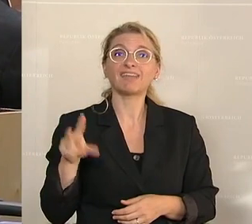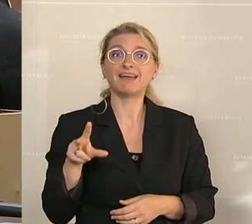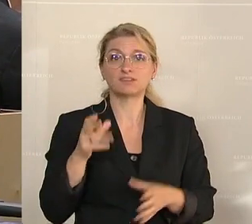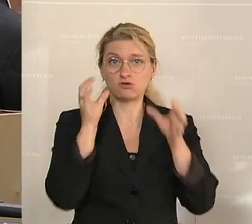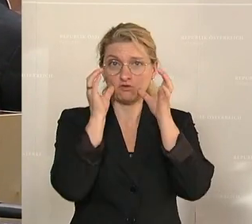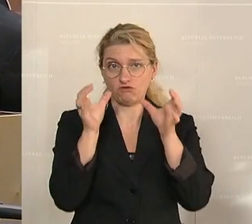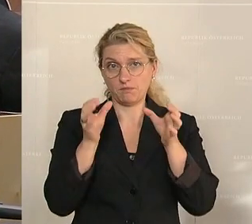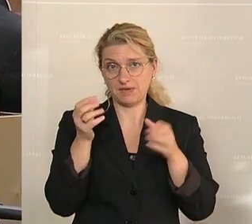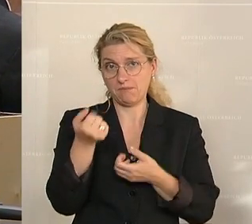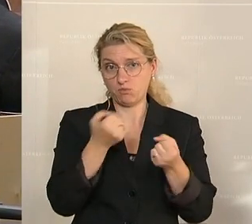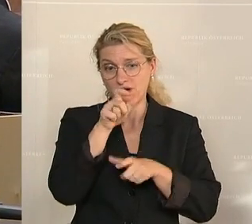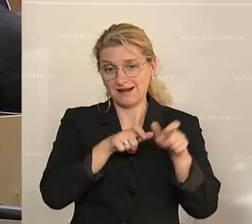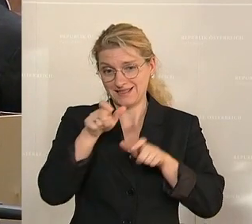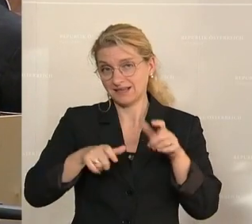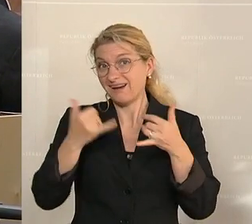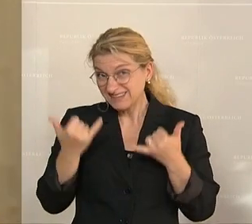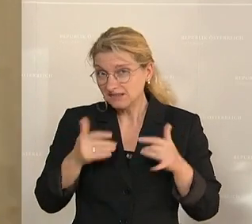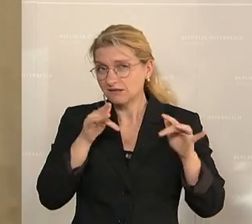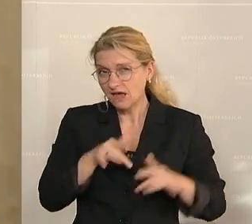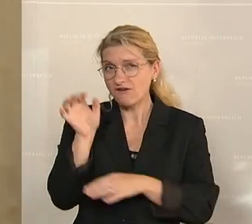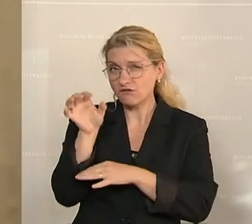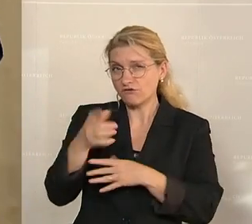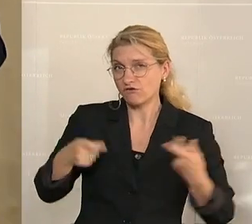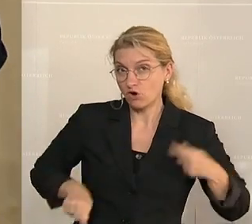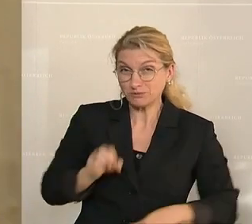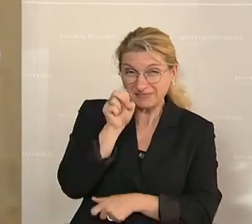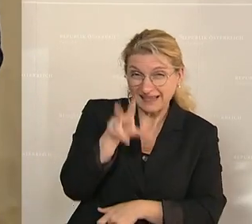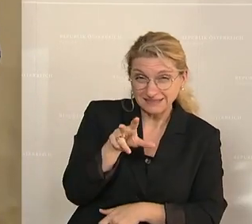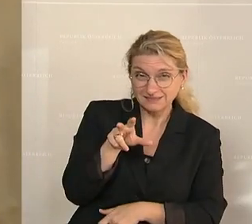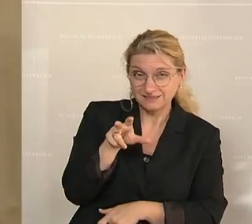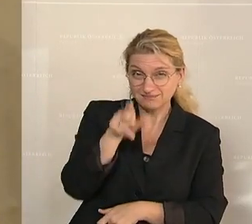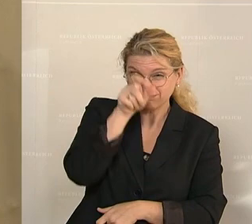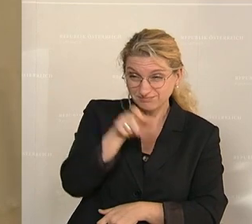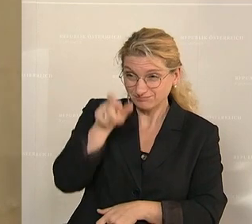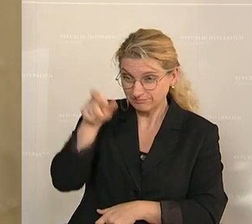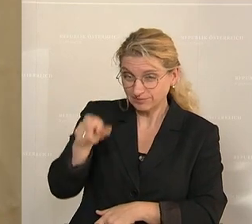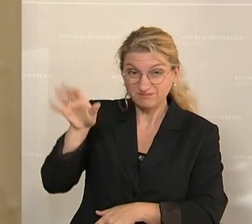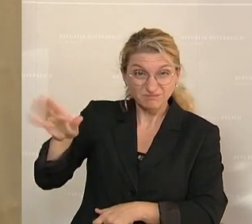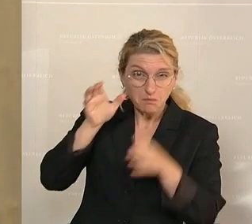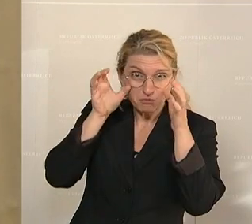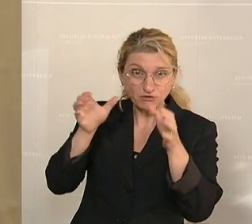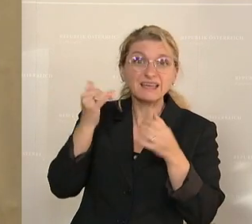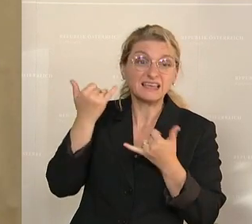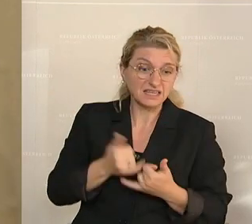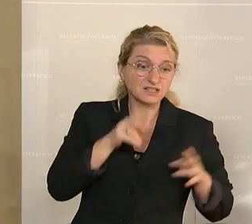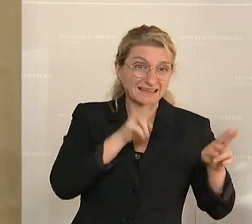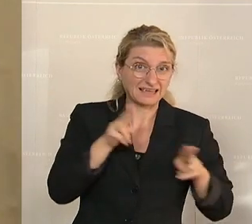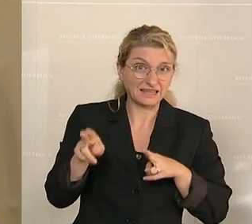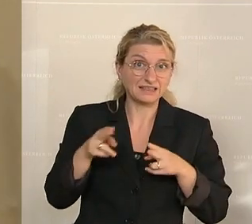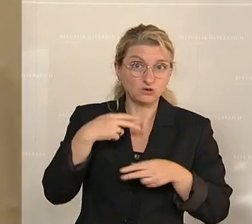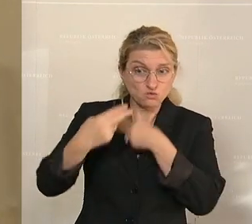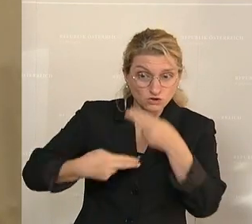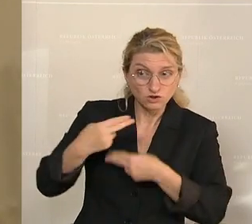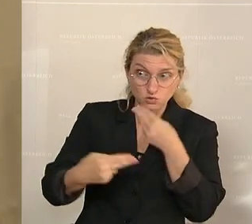die sich momentan Korruptionsermittlungen gegenüber sind. 13 Stück von ihnen, 13 Spitzenpolitiker der ÖVP haben gerichtliche Untersuchungen am Hals. Also